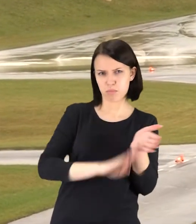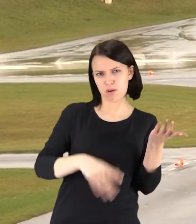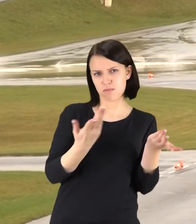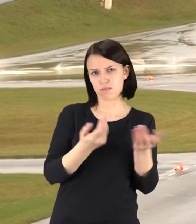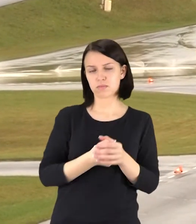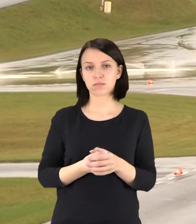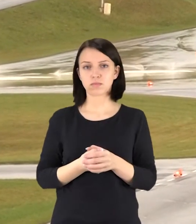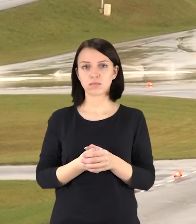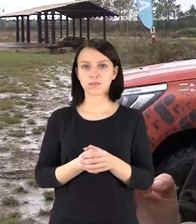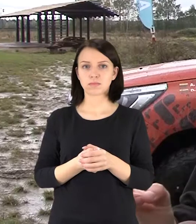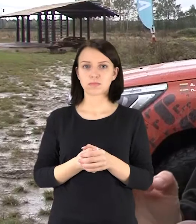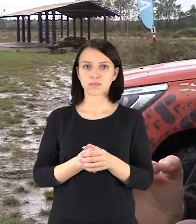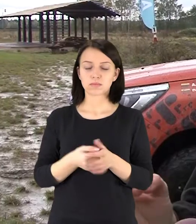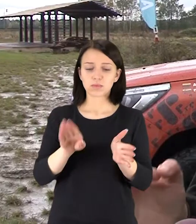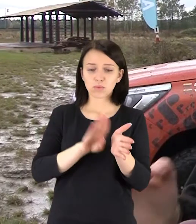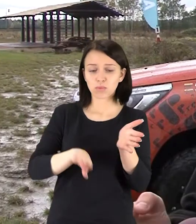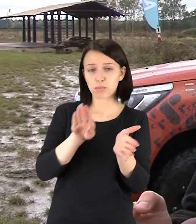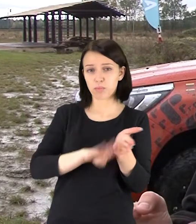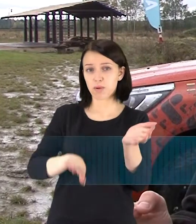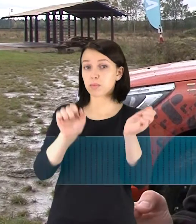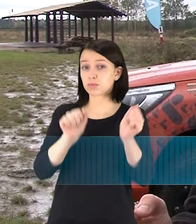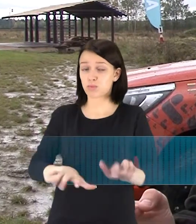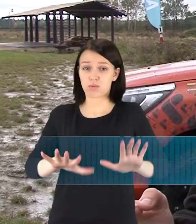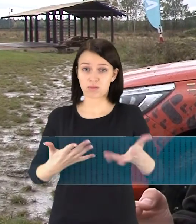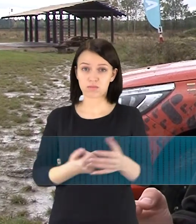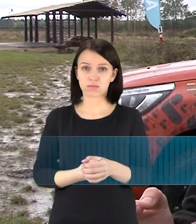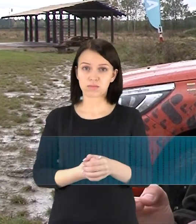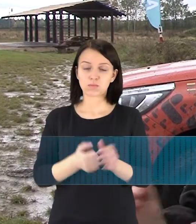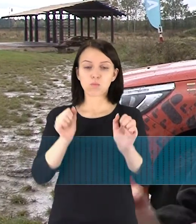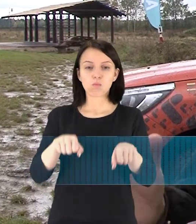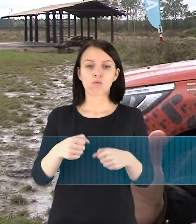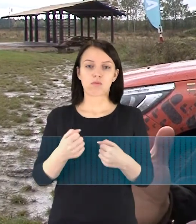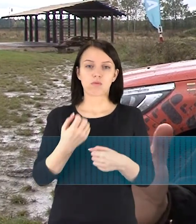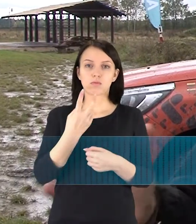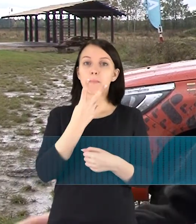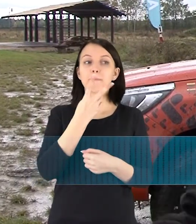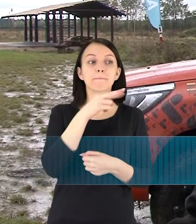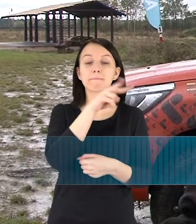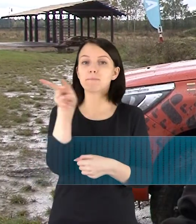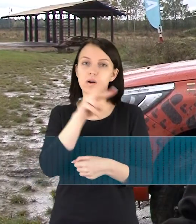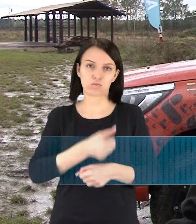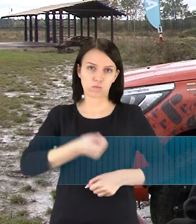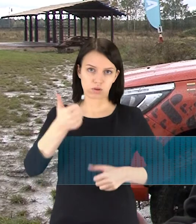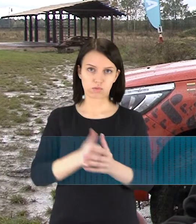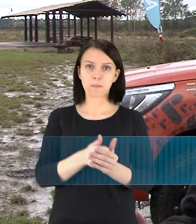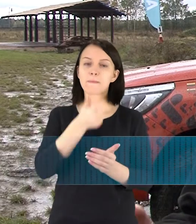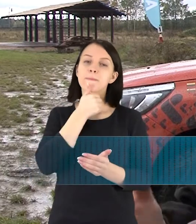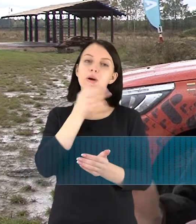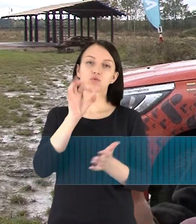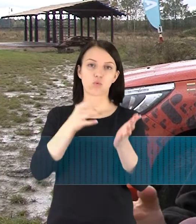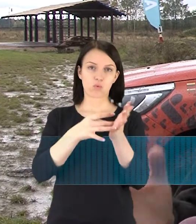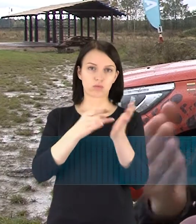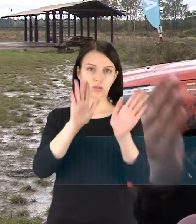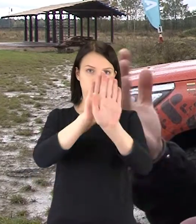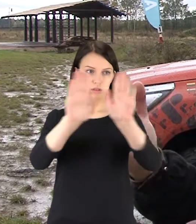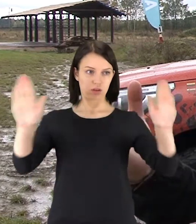brangiai nekainuojančių dalykų. Nedideli kaštai gali pagerinti, pavyzdžiui, matomumo. Aš